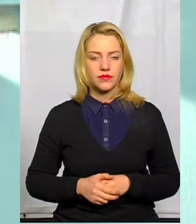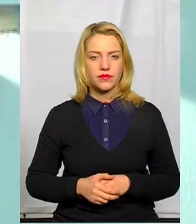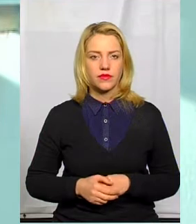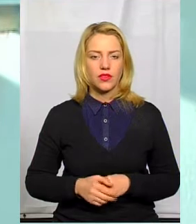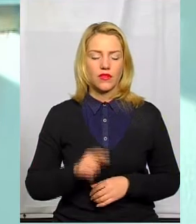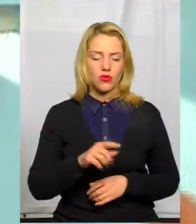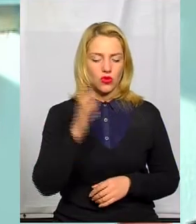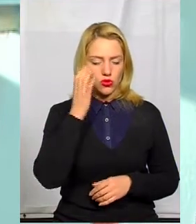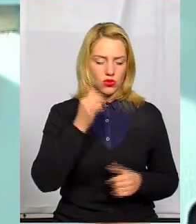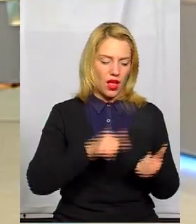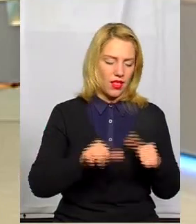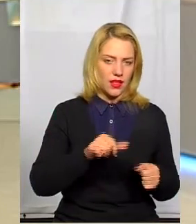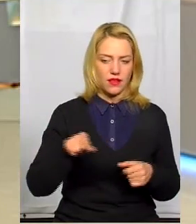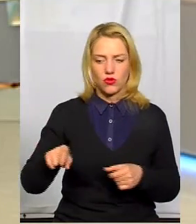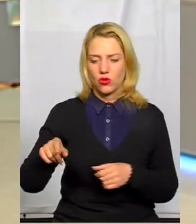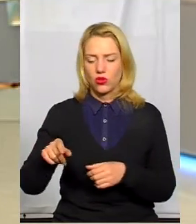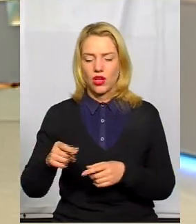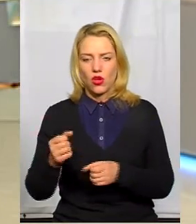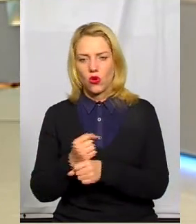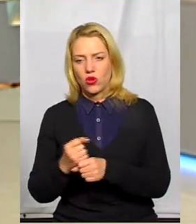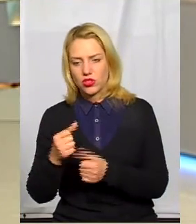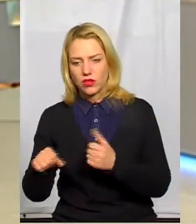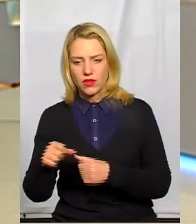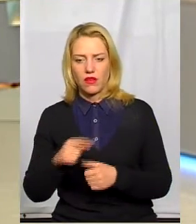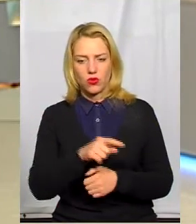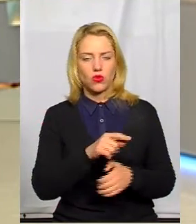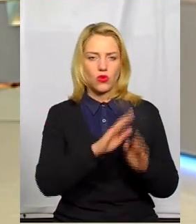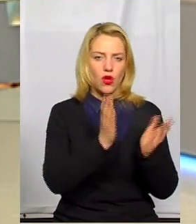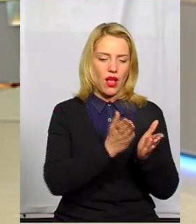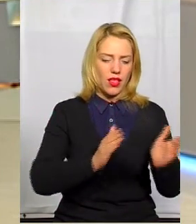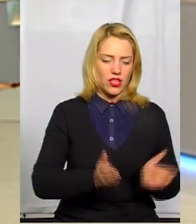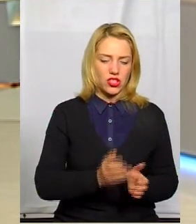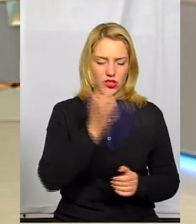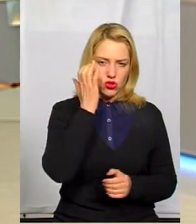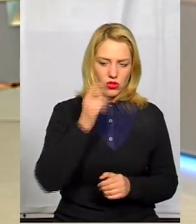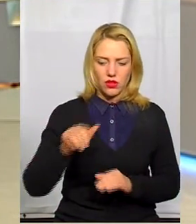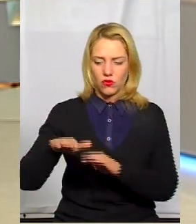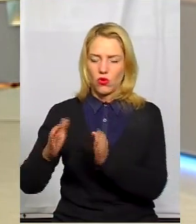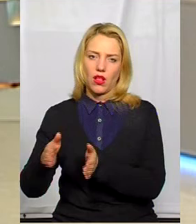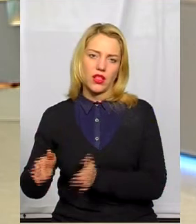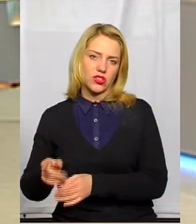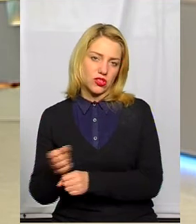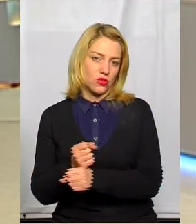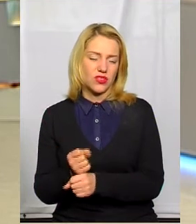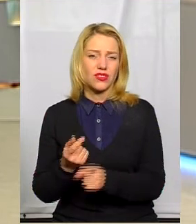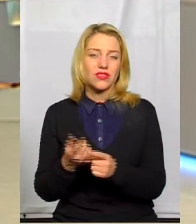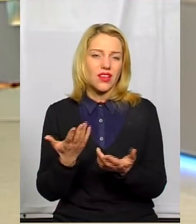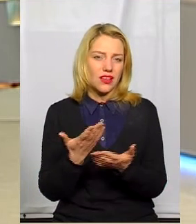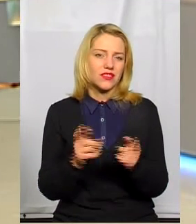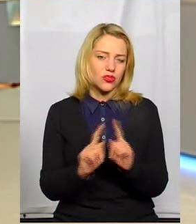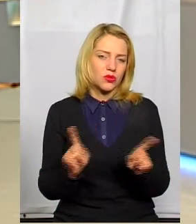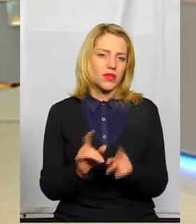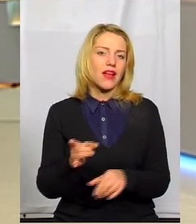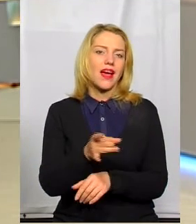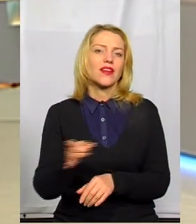чорна глина, в того коричнева глина, в того чорні глетики, в другого коричневі. От, і тому це все якісь особливості